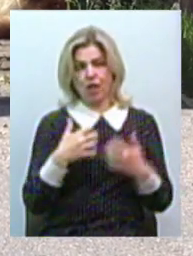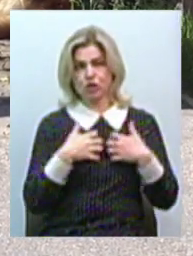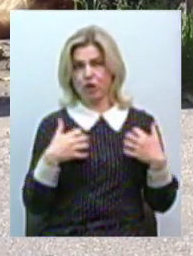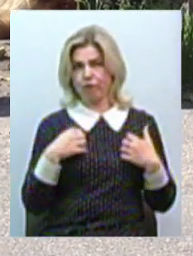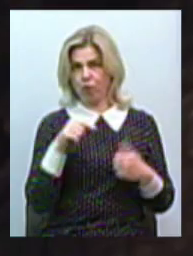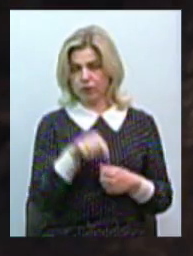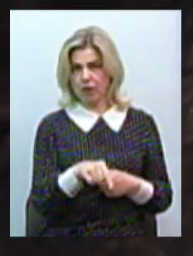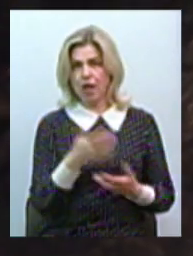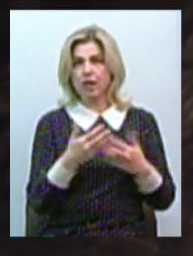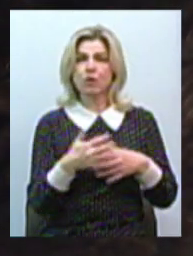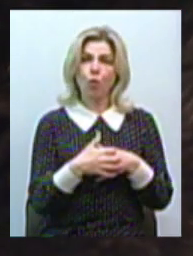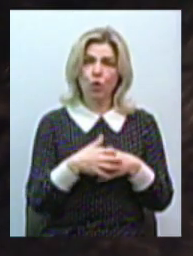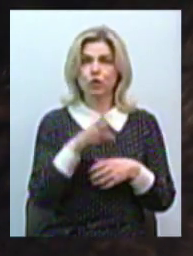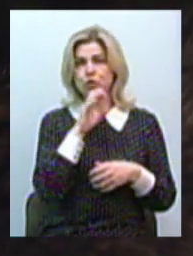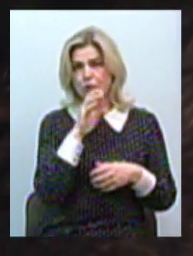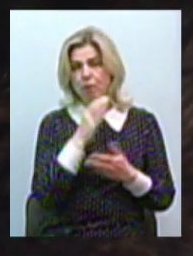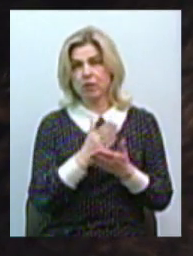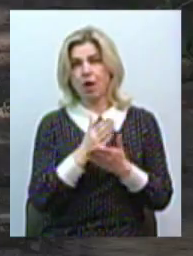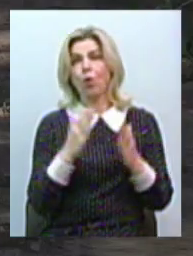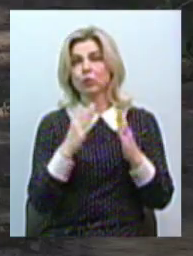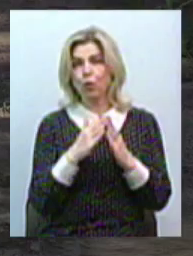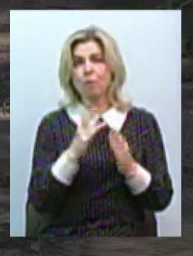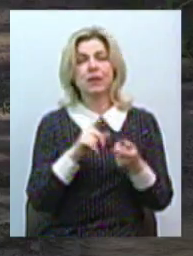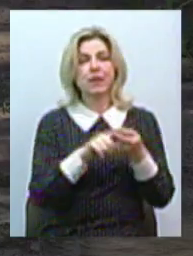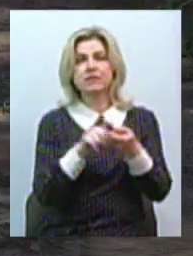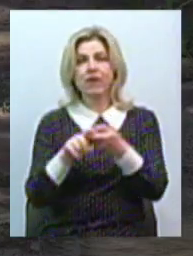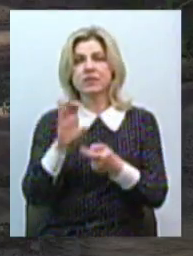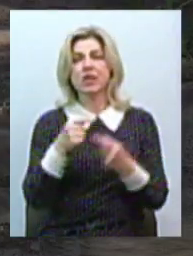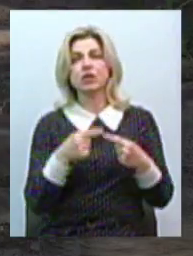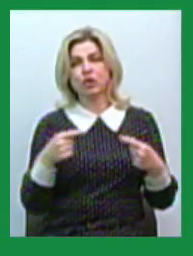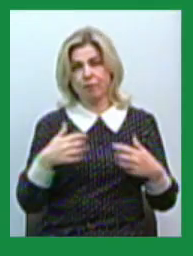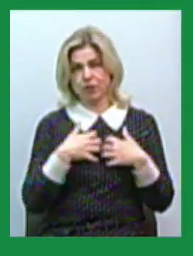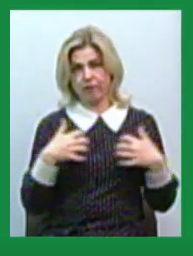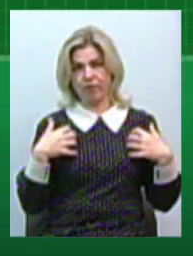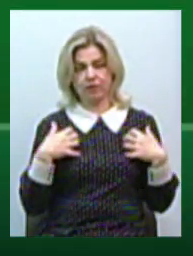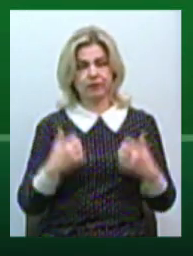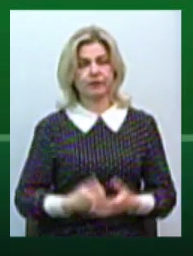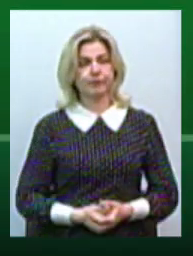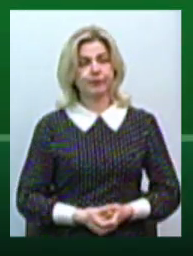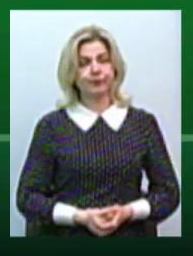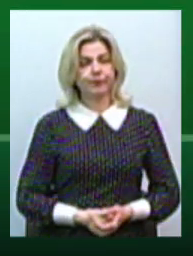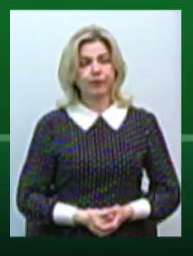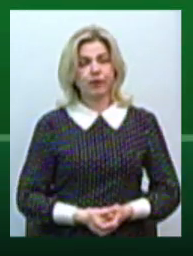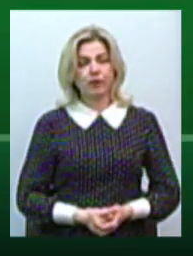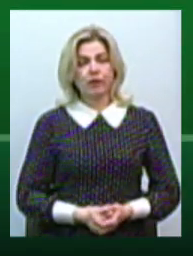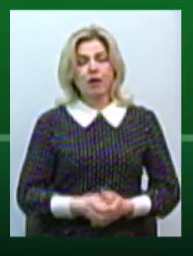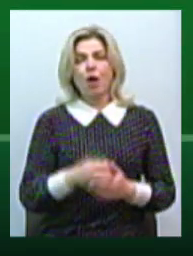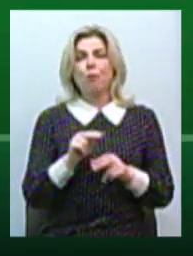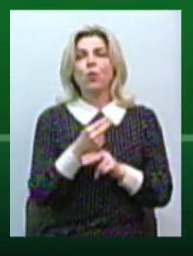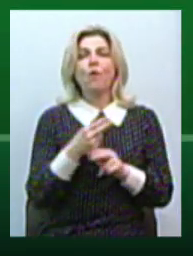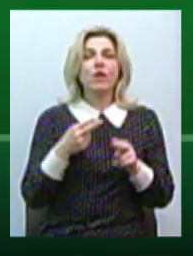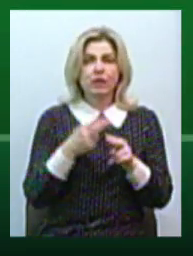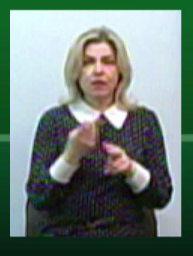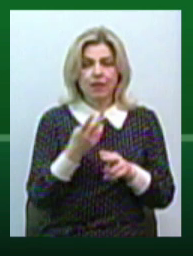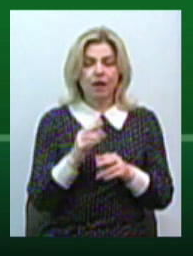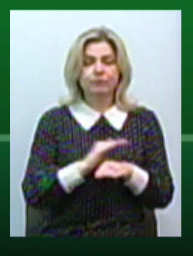тільки якщо кіт або собака знаходяться вдома та не контактують з іншими тваринами. Досить профілактично обробляти